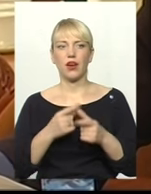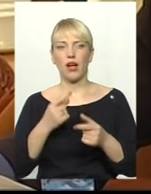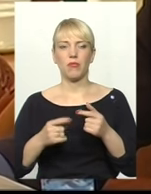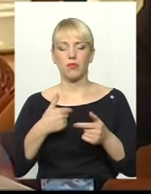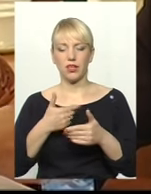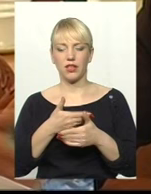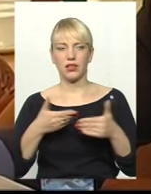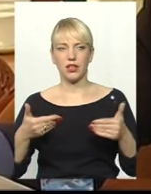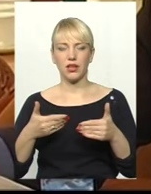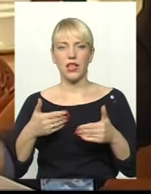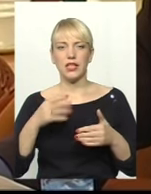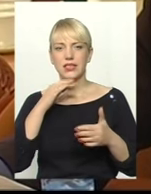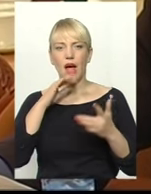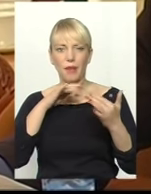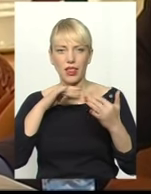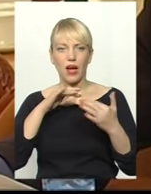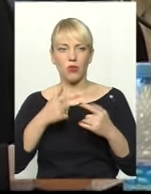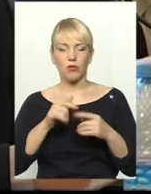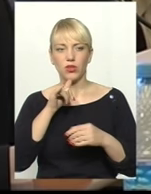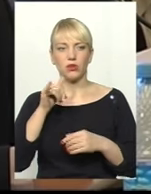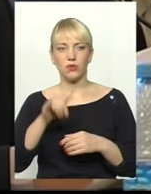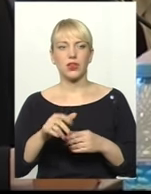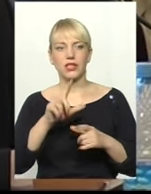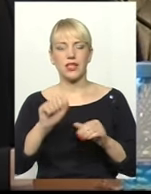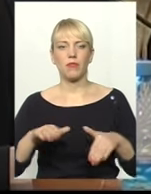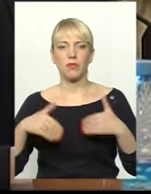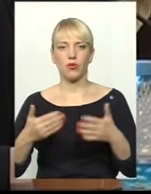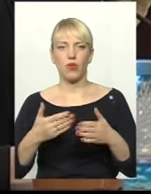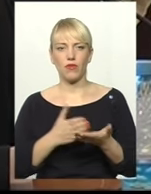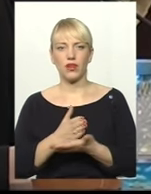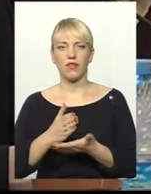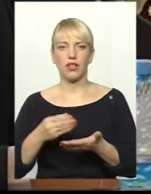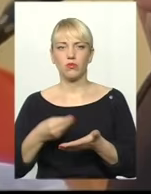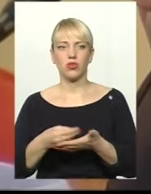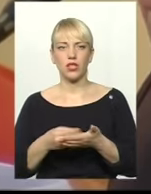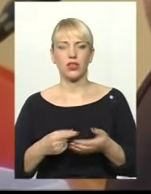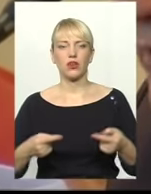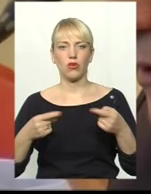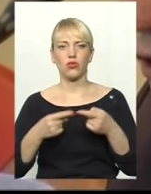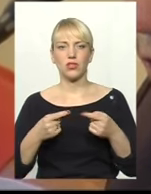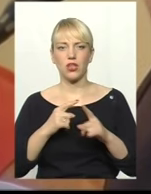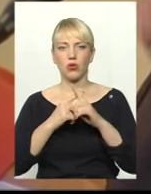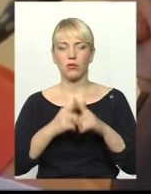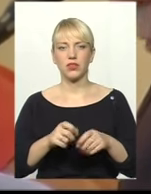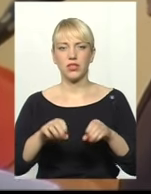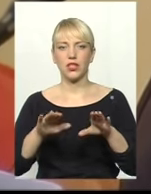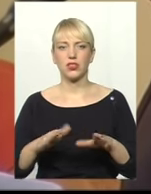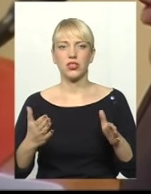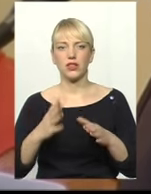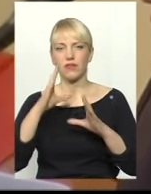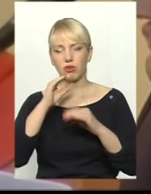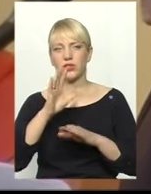забалакуємо і не допускаємо сюди, бо ми знаємо, ділиться. Запропонований варіант бюджету – однозначно компромісне рішення, яке вдалося